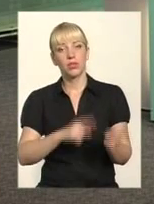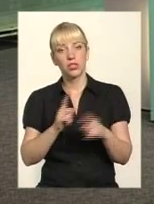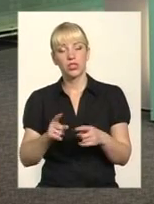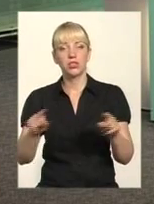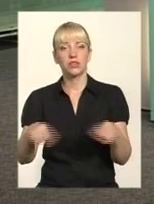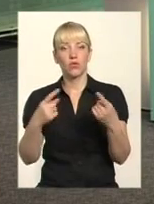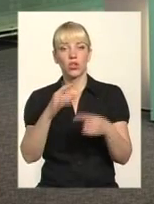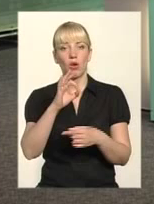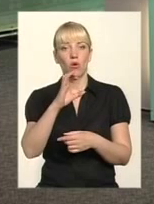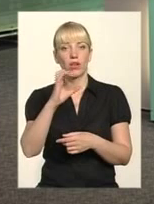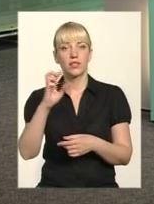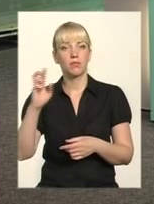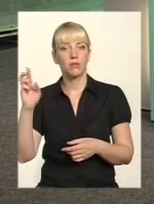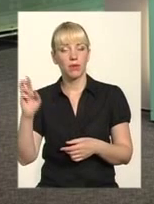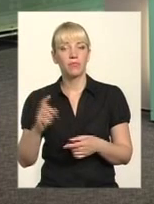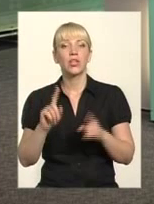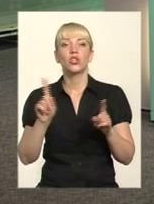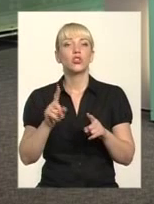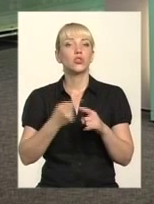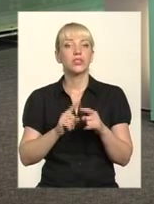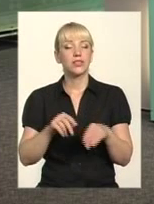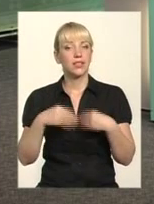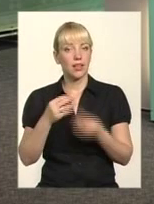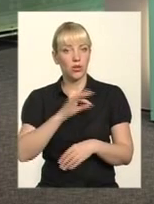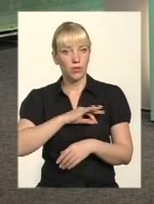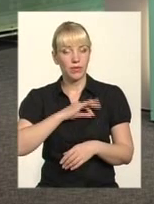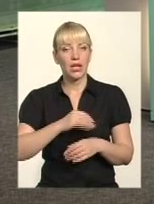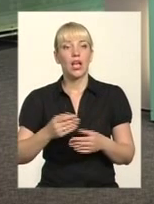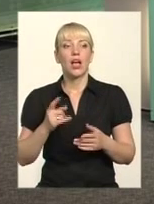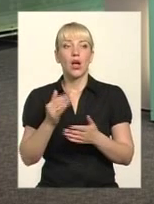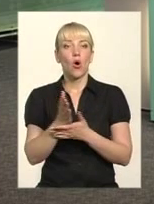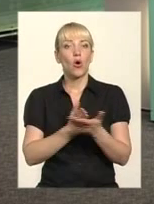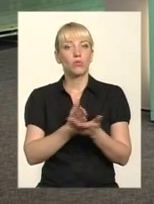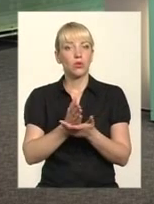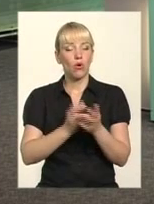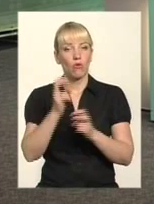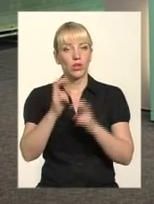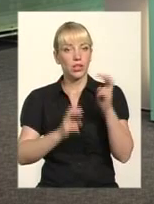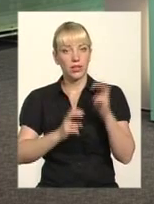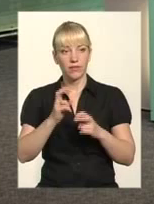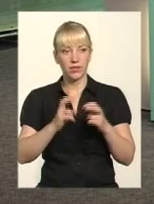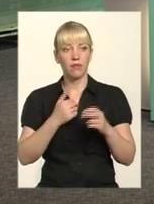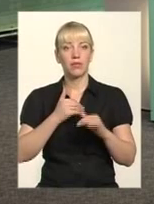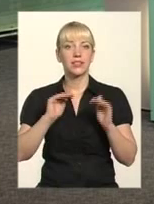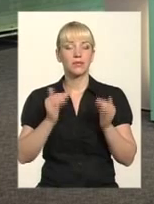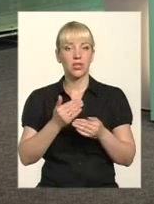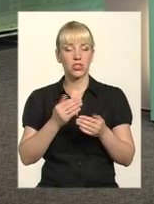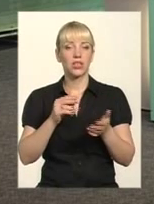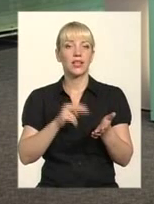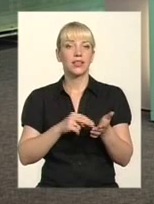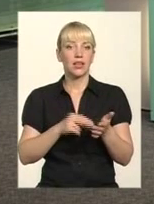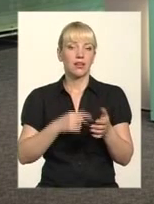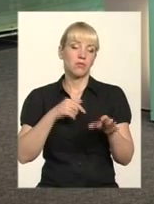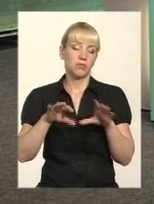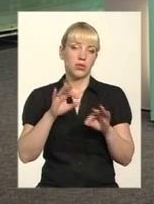-перше, ми, наприклад, вибрали собі обслуговування ліфтів. З меншим тарифом вибрали, ніхто нам не нав'язав. Ми собі підібрали по